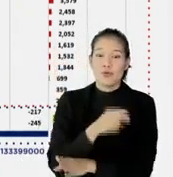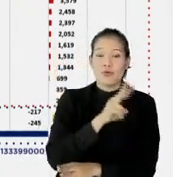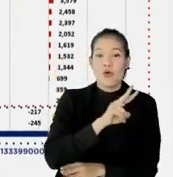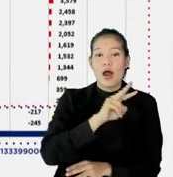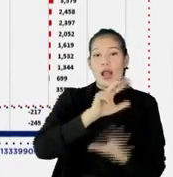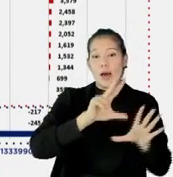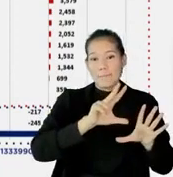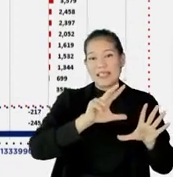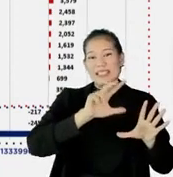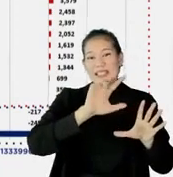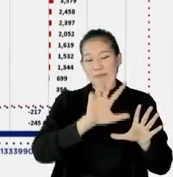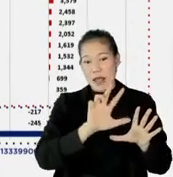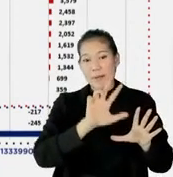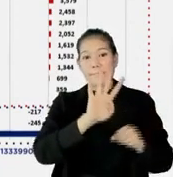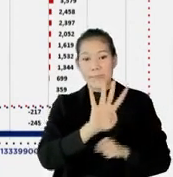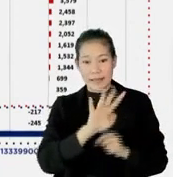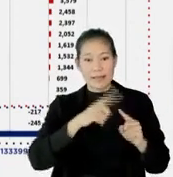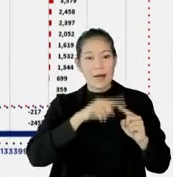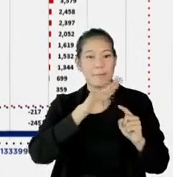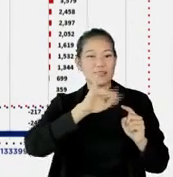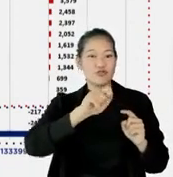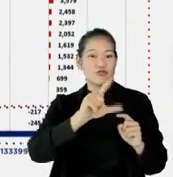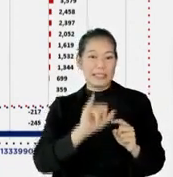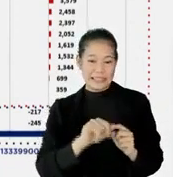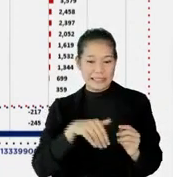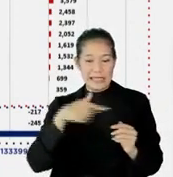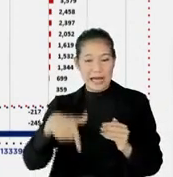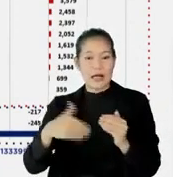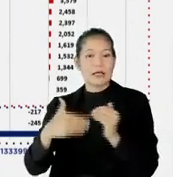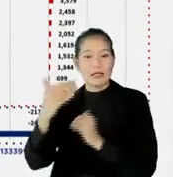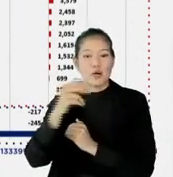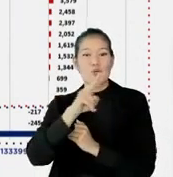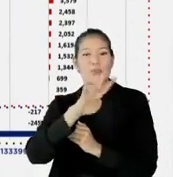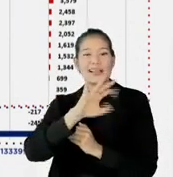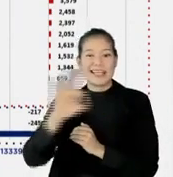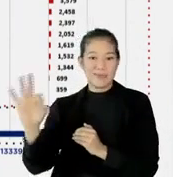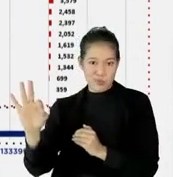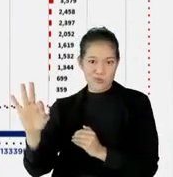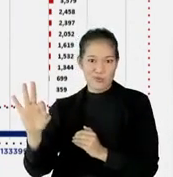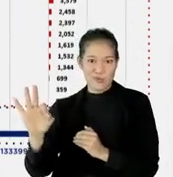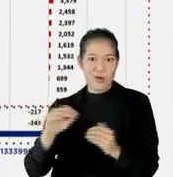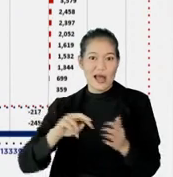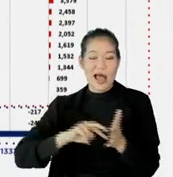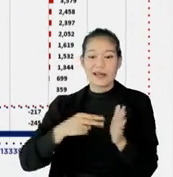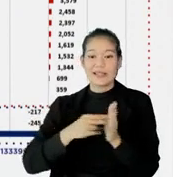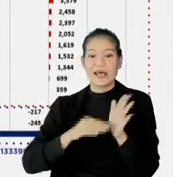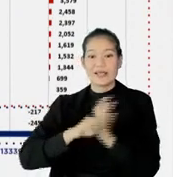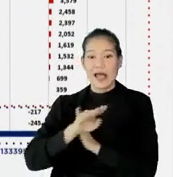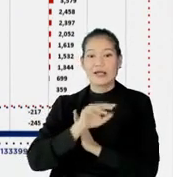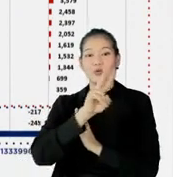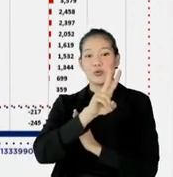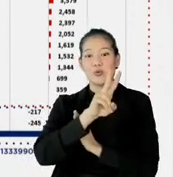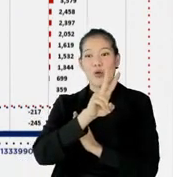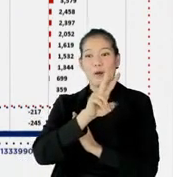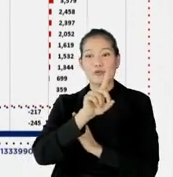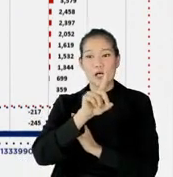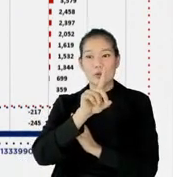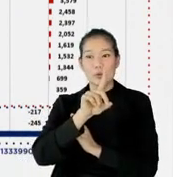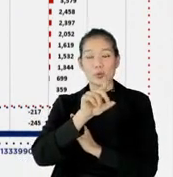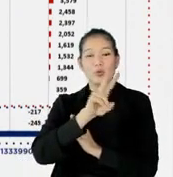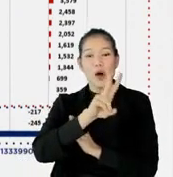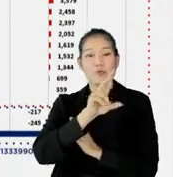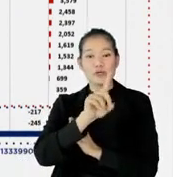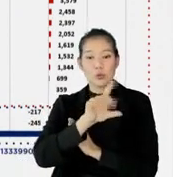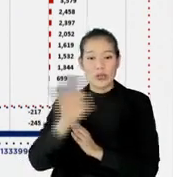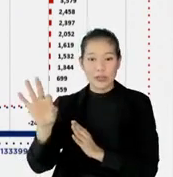2.894, tanggal 4 Juli, sekarang naik menjadi 24 ribu, kenaikannya 21 ribu sendiri. Nah jadi